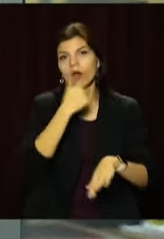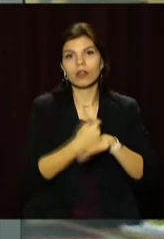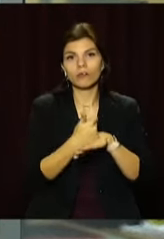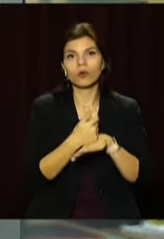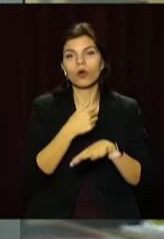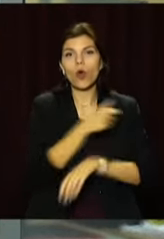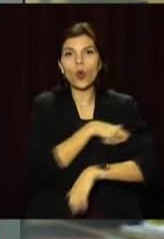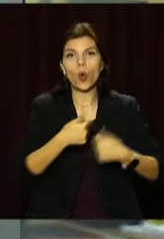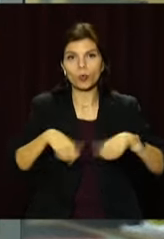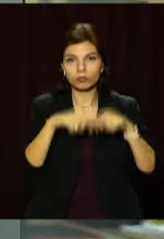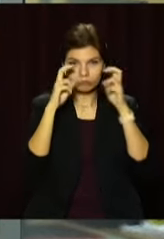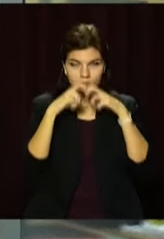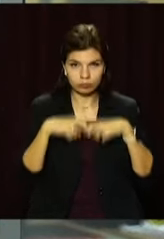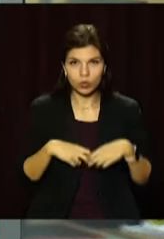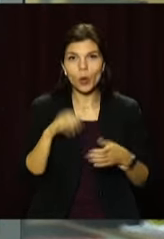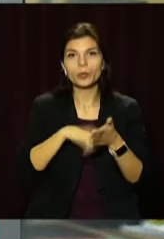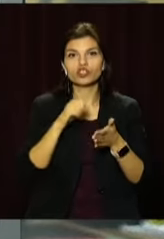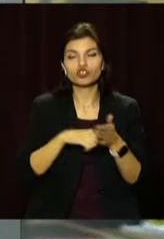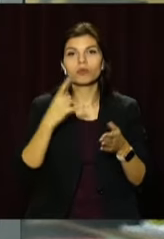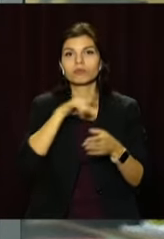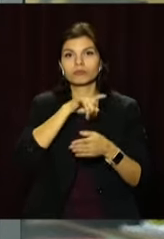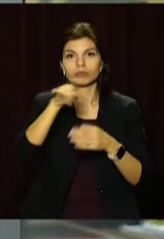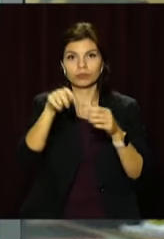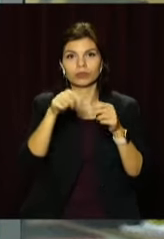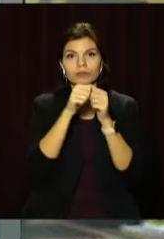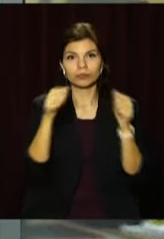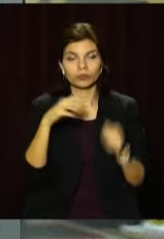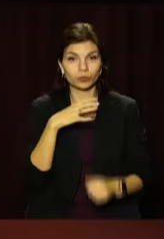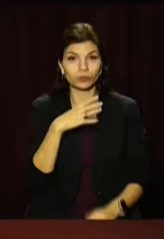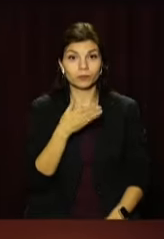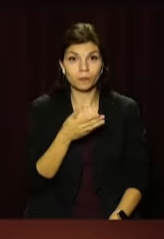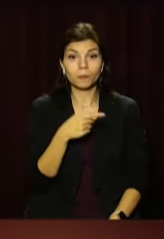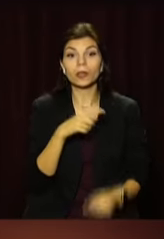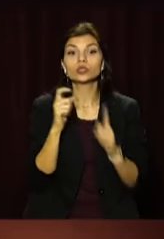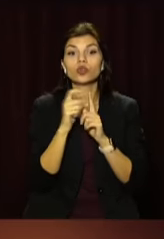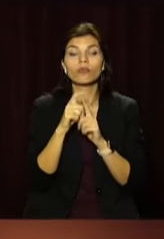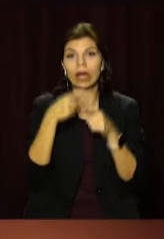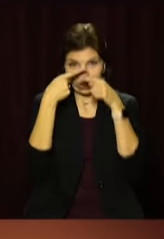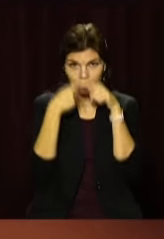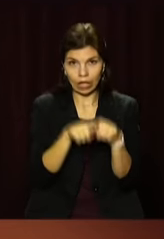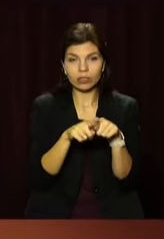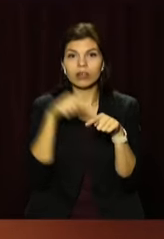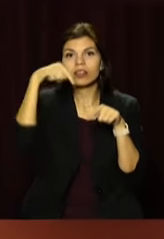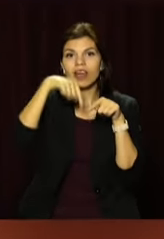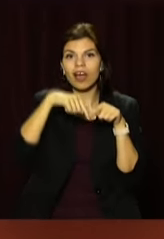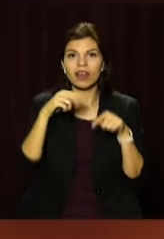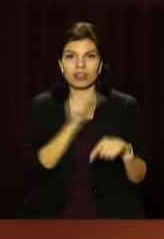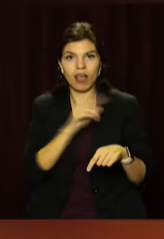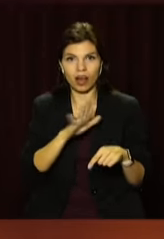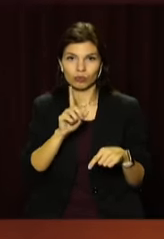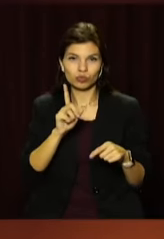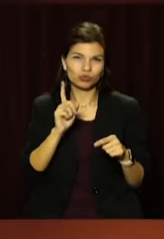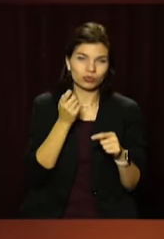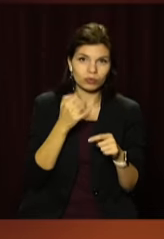урядової комісії з розслідування причин катастрофи Олегу Руський. З його словами, на технічні неполадки, які мали місце,